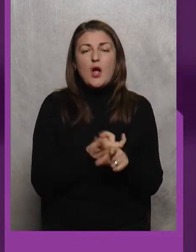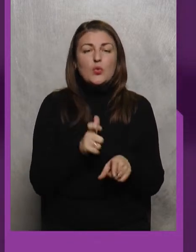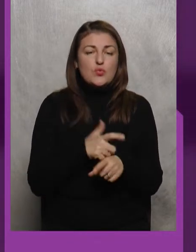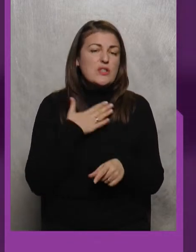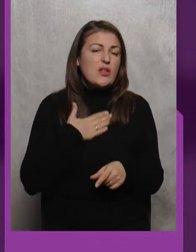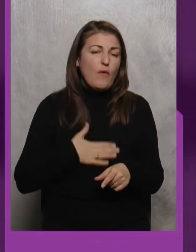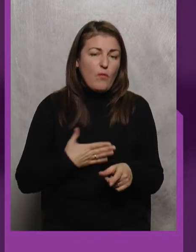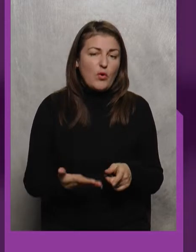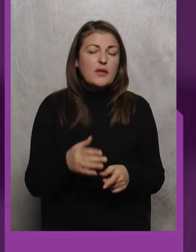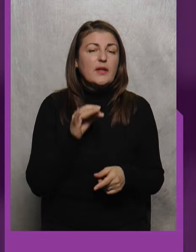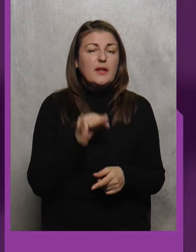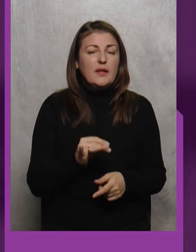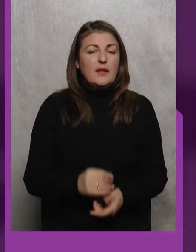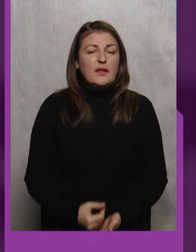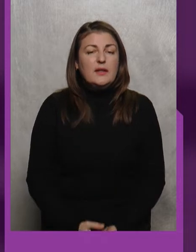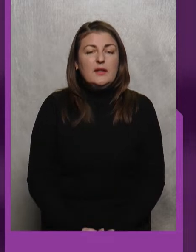задоволений І